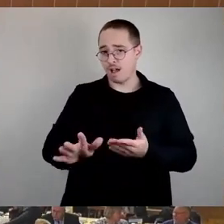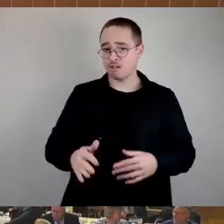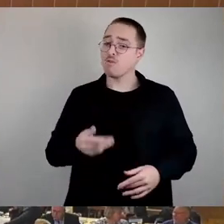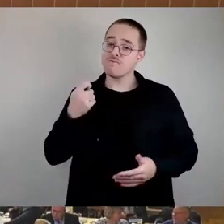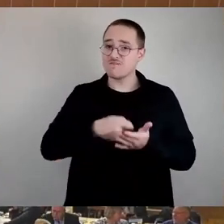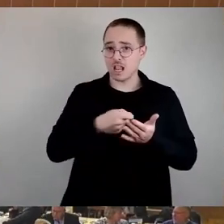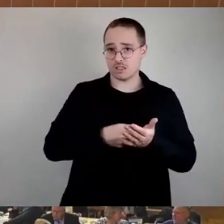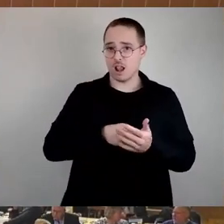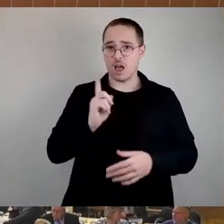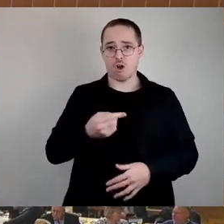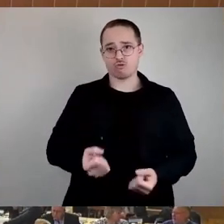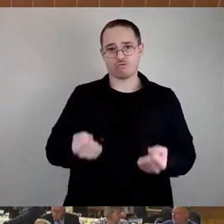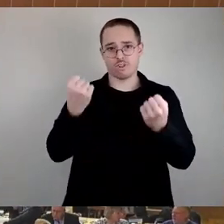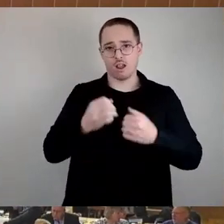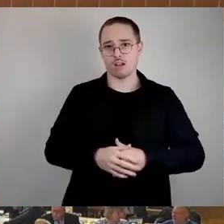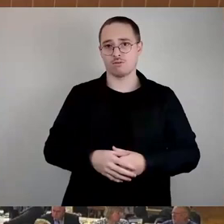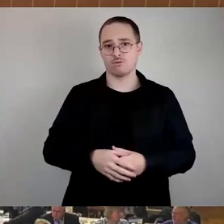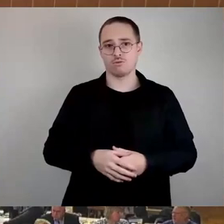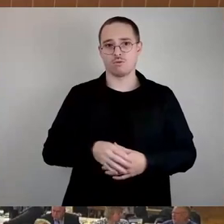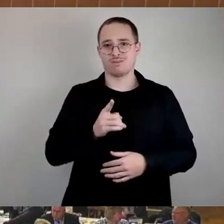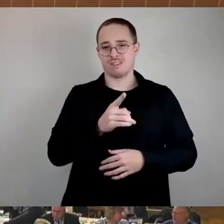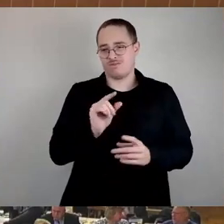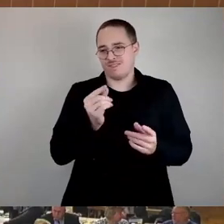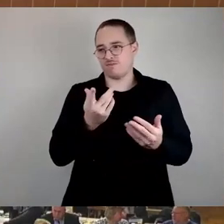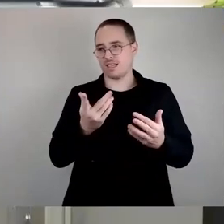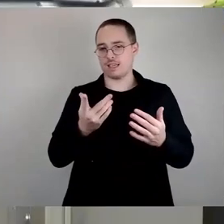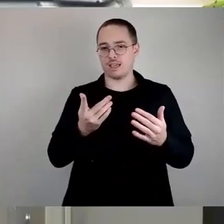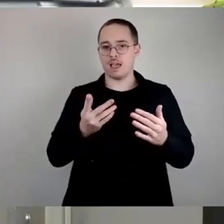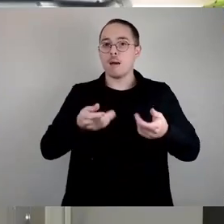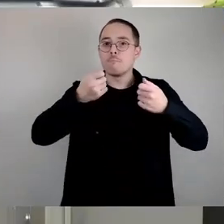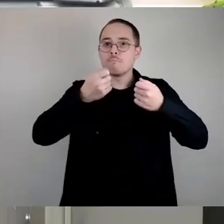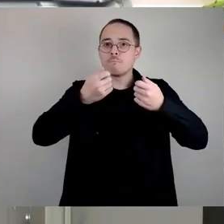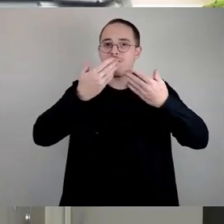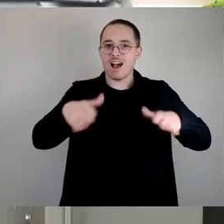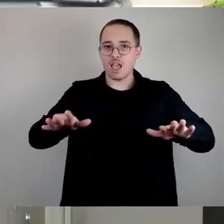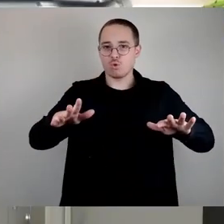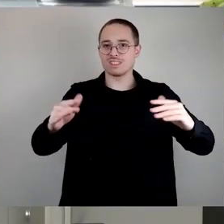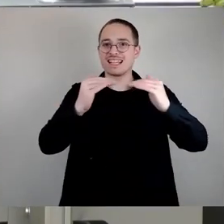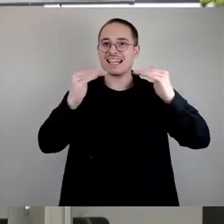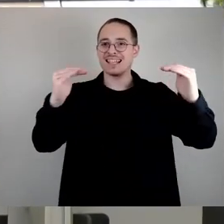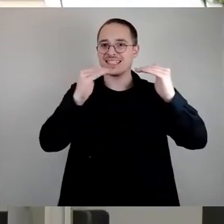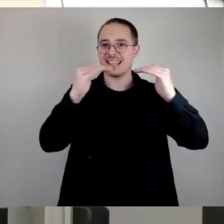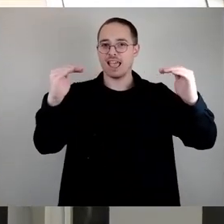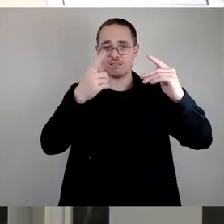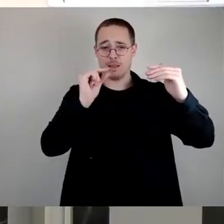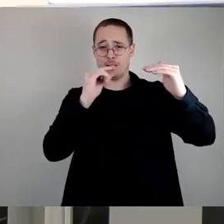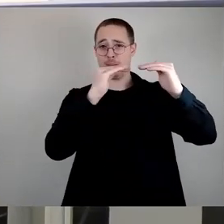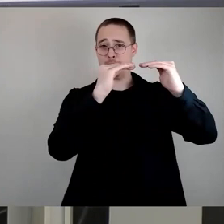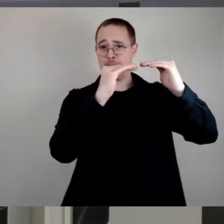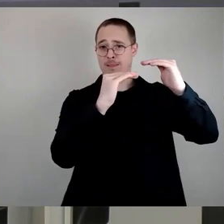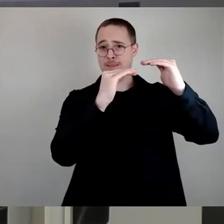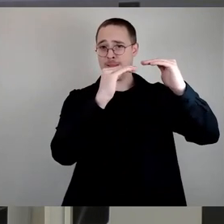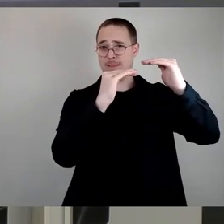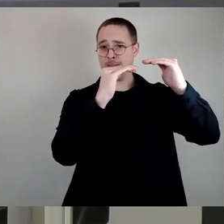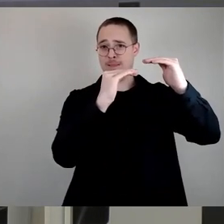Grenze, bevor sie diese Befreiung erhalten würden. Und von daher finden wir das sehr gut und sehr richtig, was wir heute hier beschließen und wo ich ja jetzt gehört habe, dass es im Rat